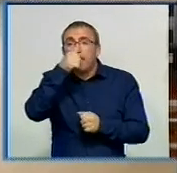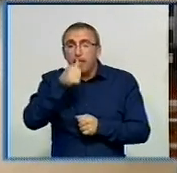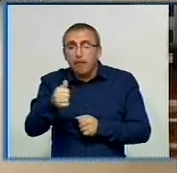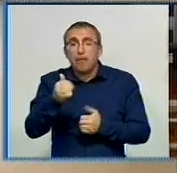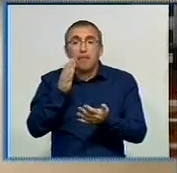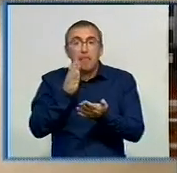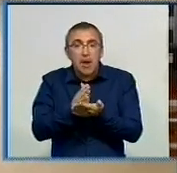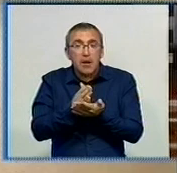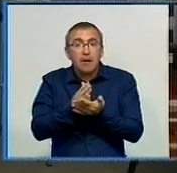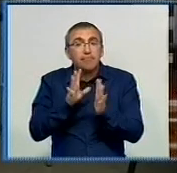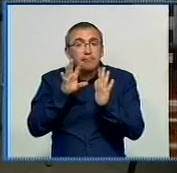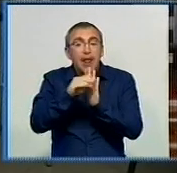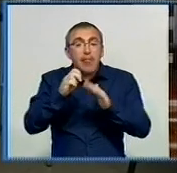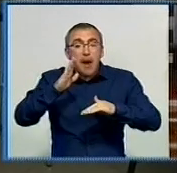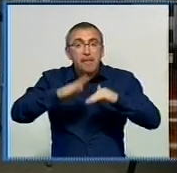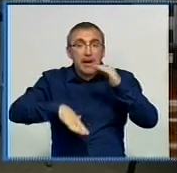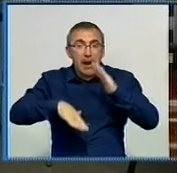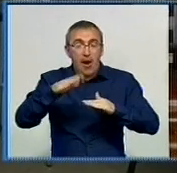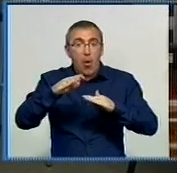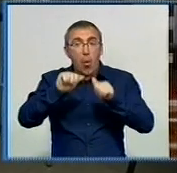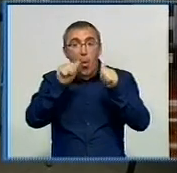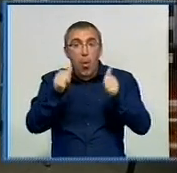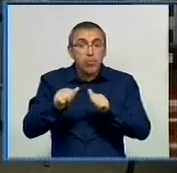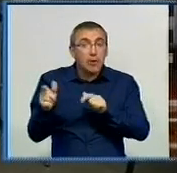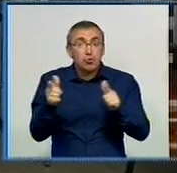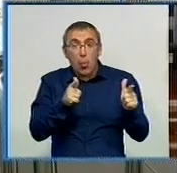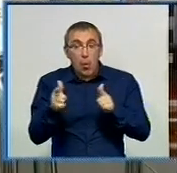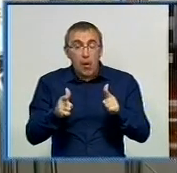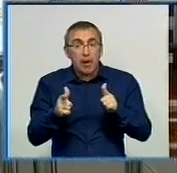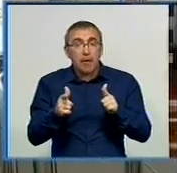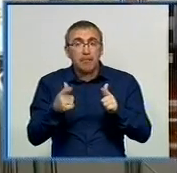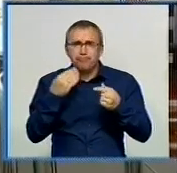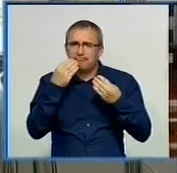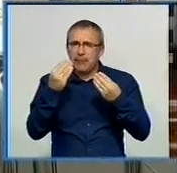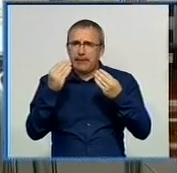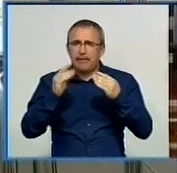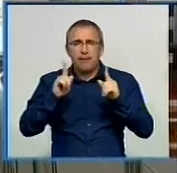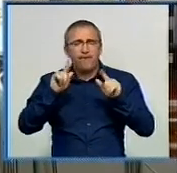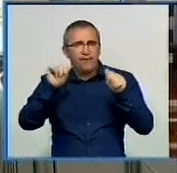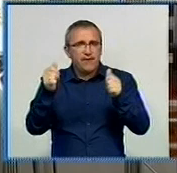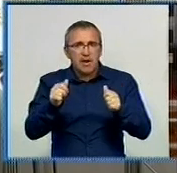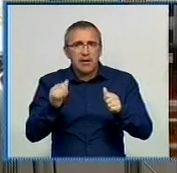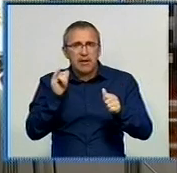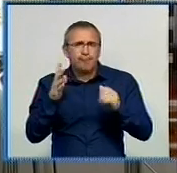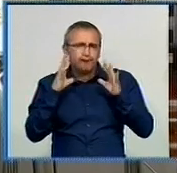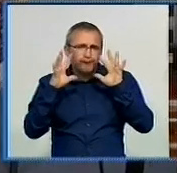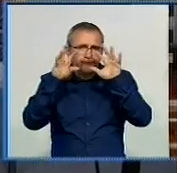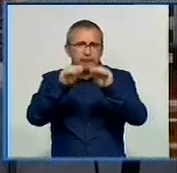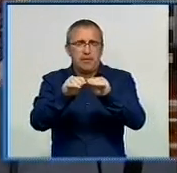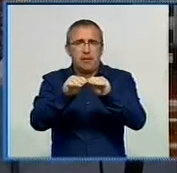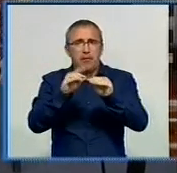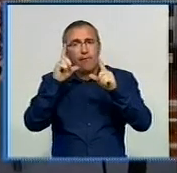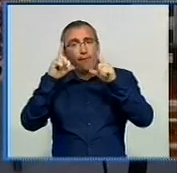застосувати свої знання на практиці. Образи, які вони готують, мають бути яскравими, виразними та насиченими. Готові роботи